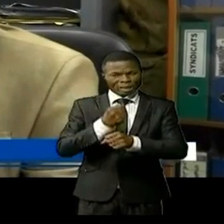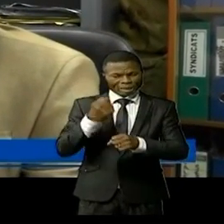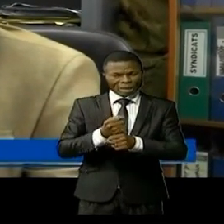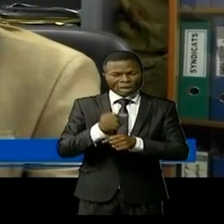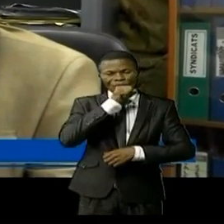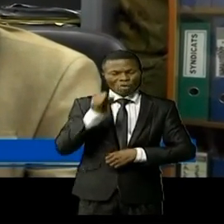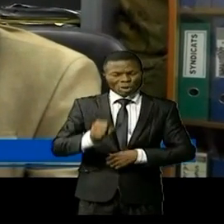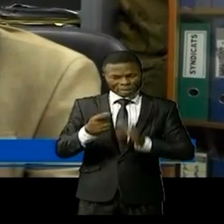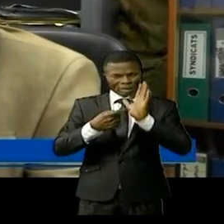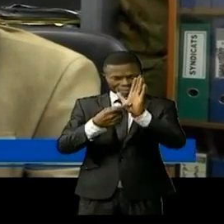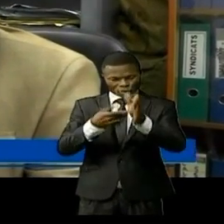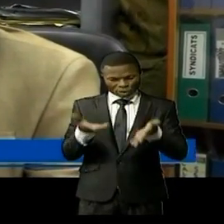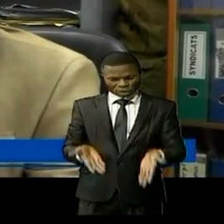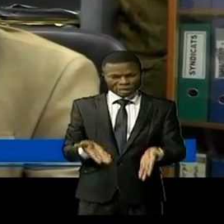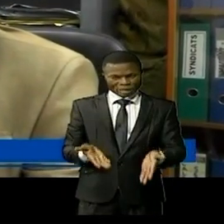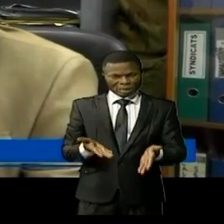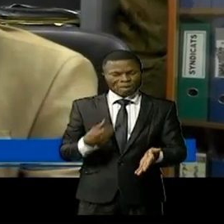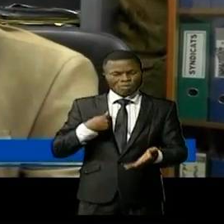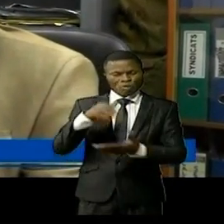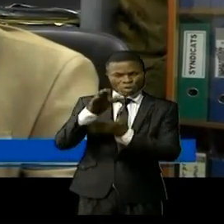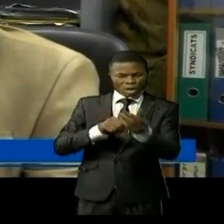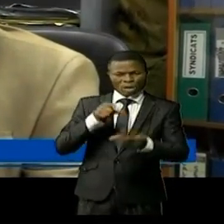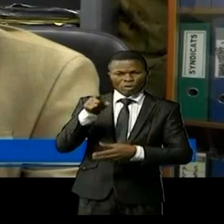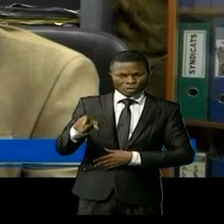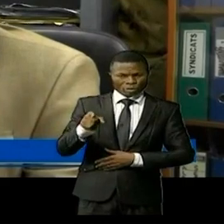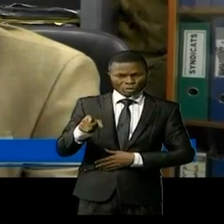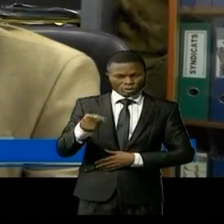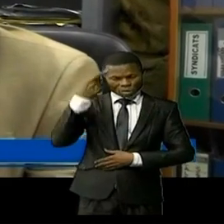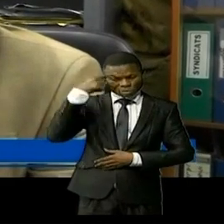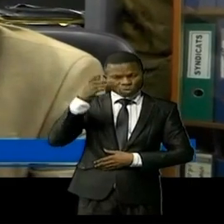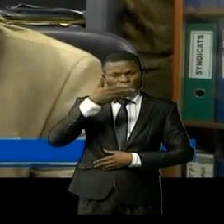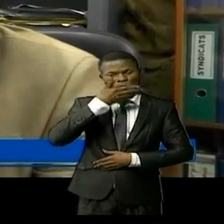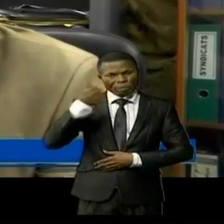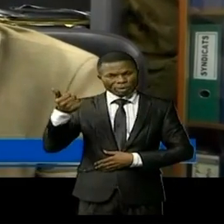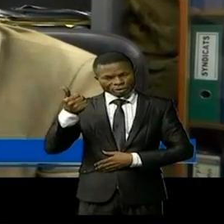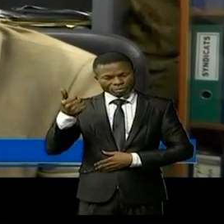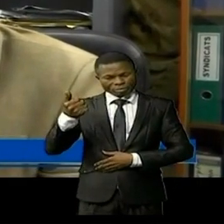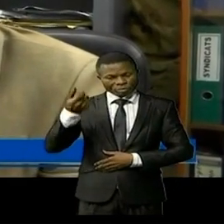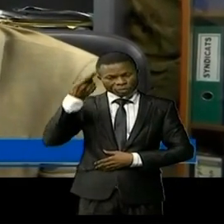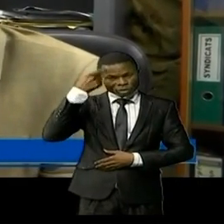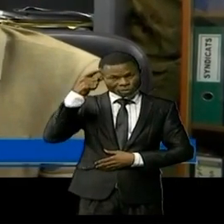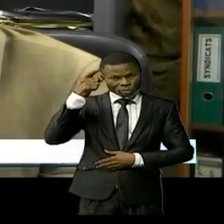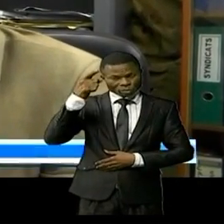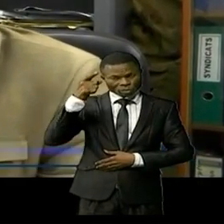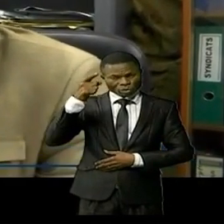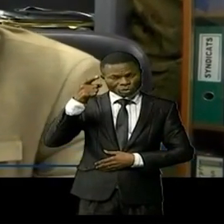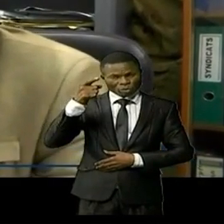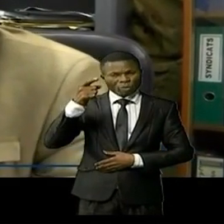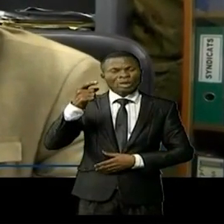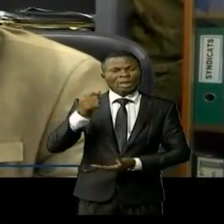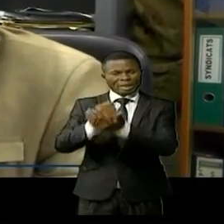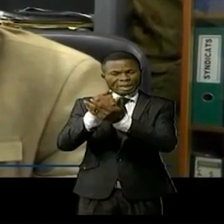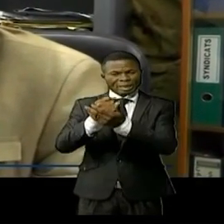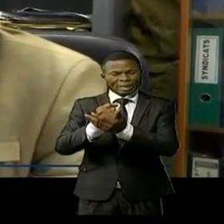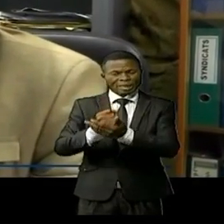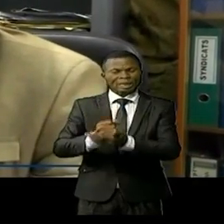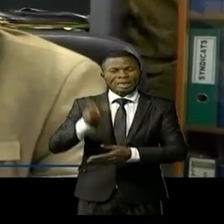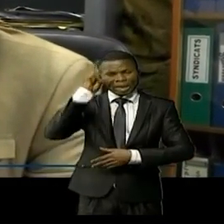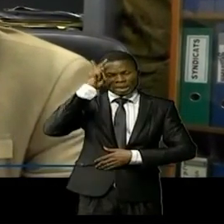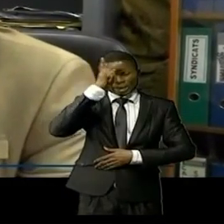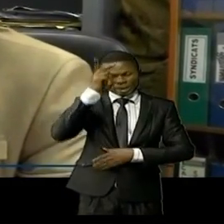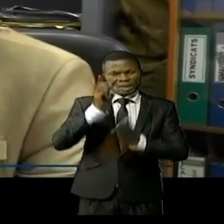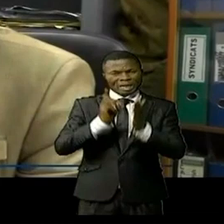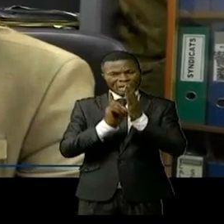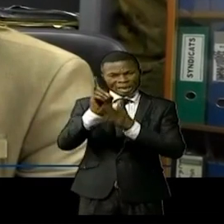chemin que vous allez passer pour la meilleure pour réunir la province éducationnelle de Lukunga